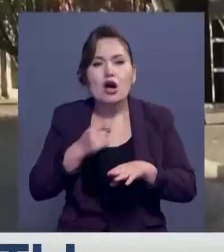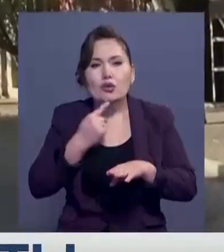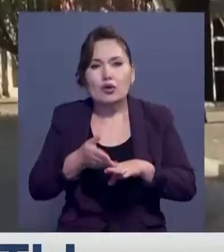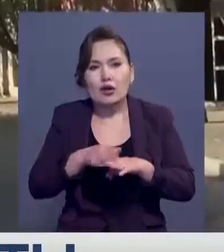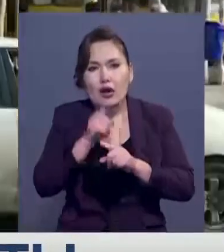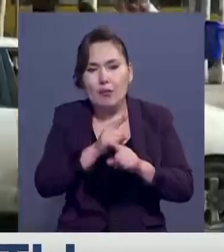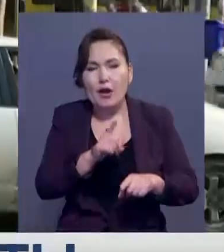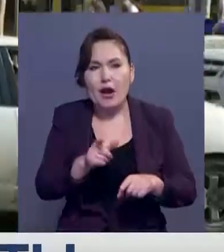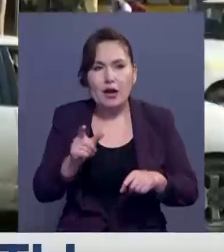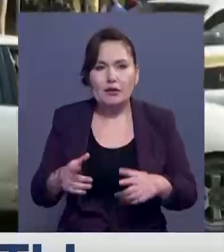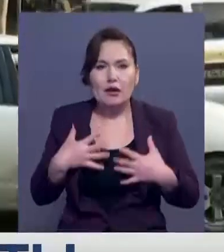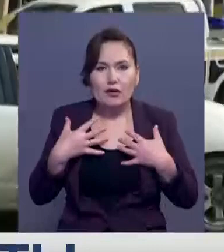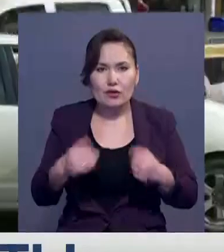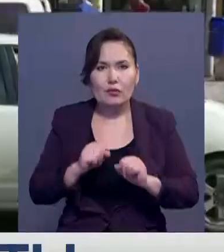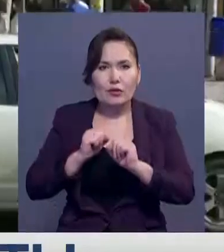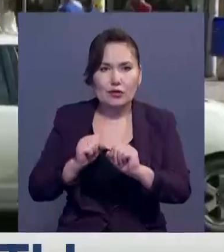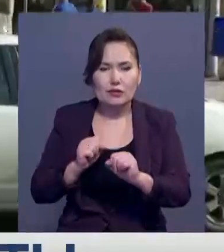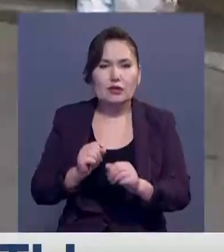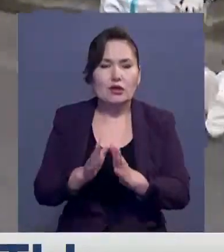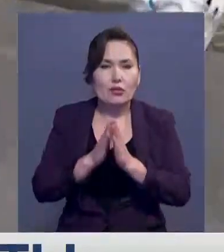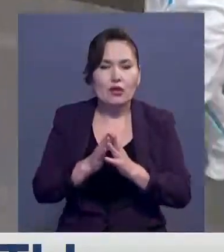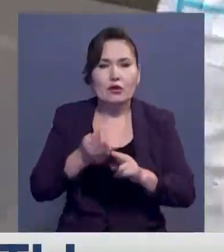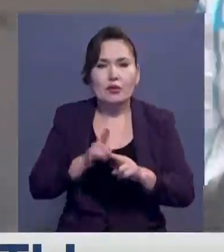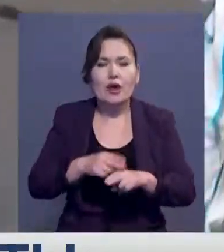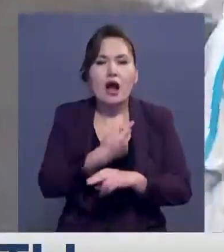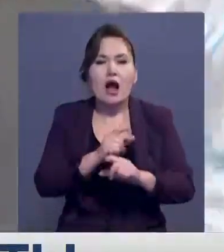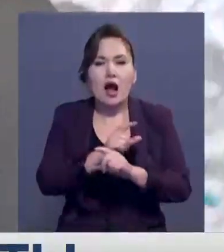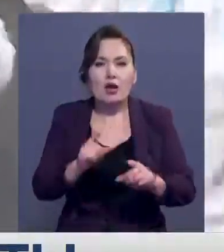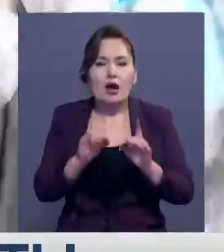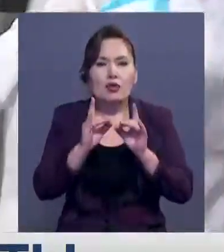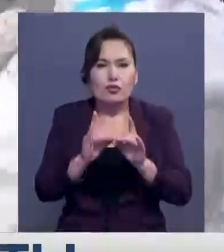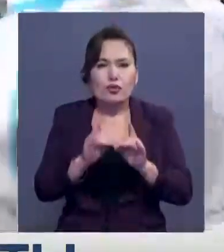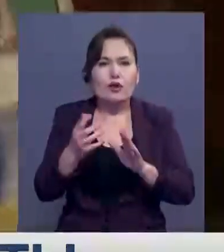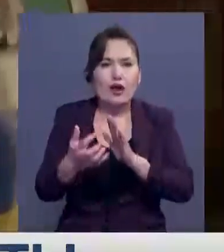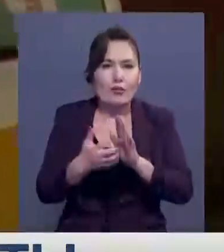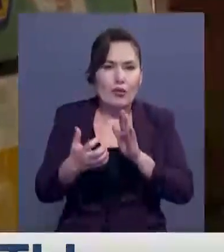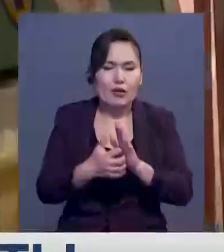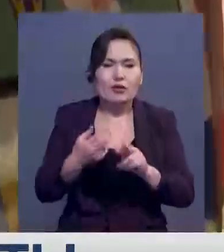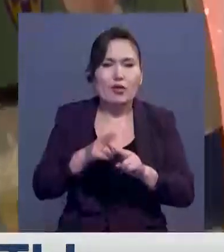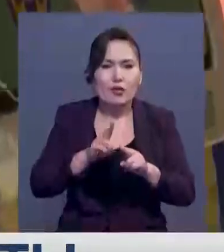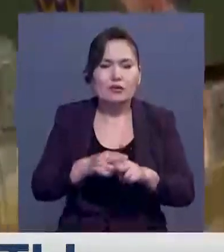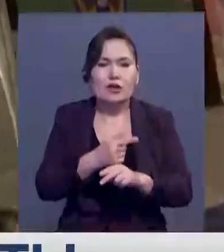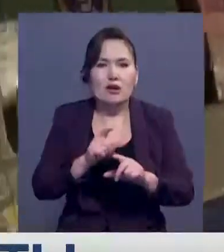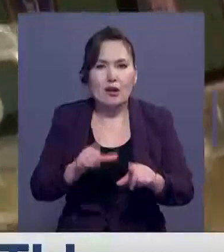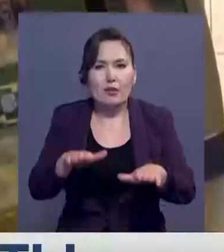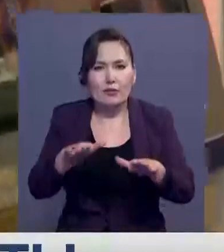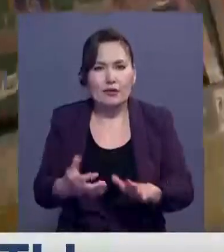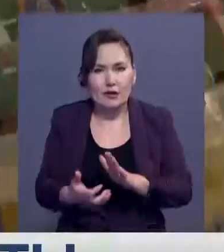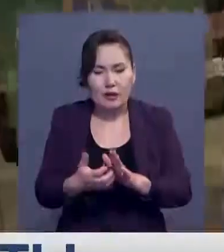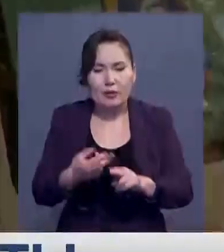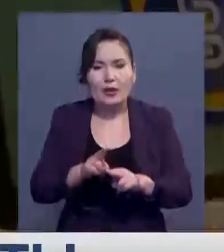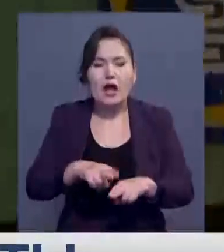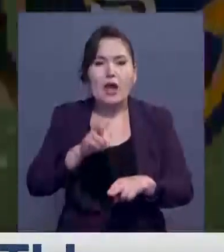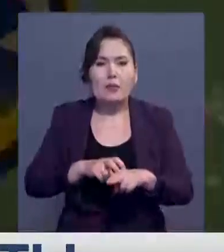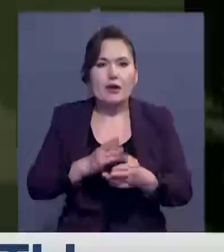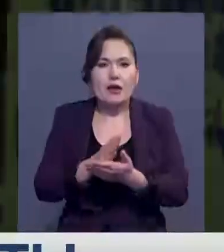денсаулығын қауып қатерге тікпеге шақырып отыр. Өткен ауыр қаналардағы төсе ғорын саны 13-дәшекте өлекен, ал медициналық қызметкерлер